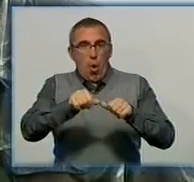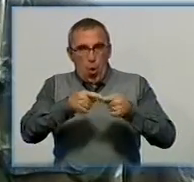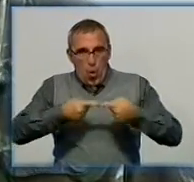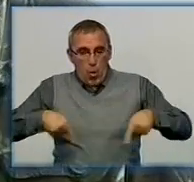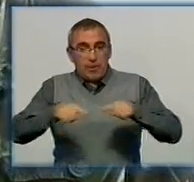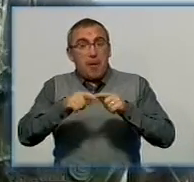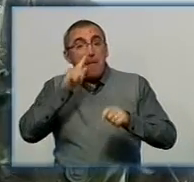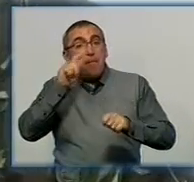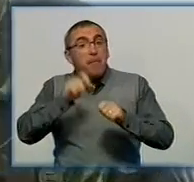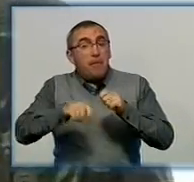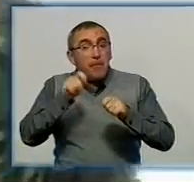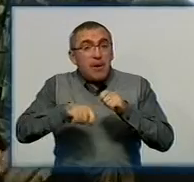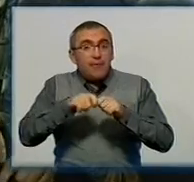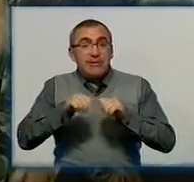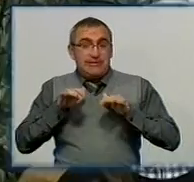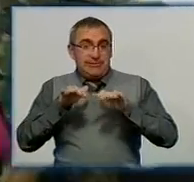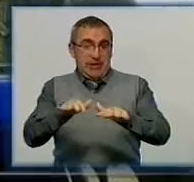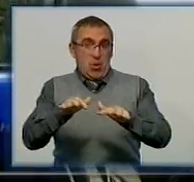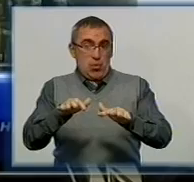вирішили перевірити прозорість заходу.